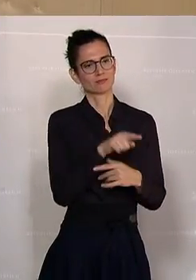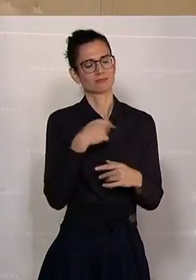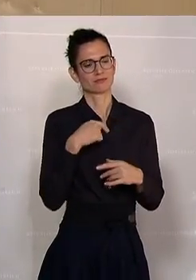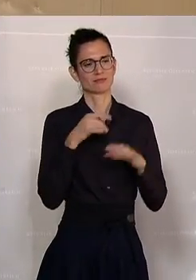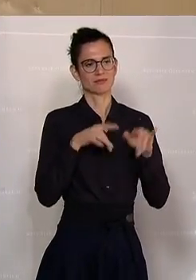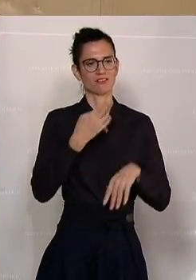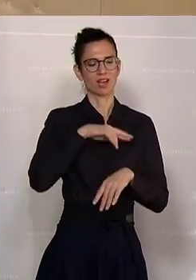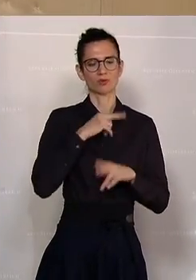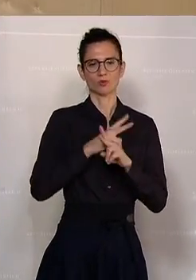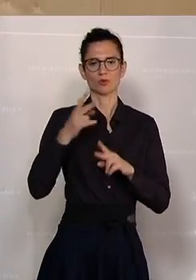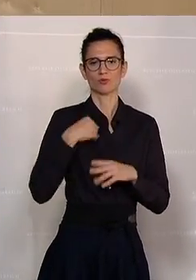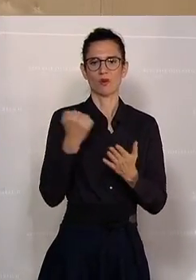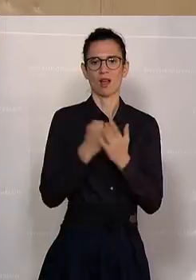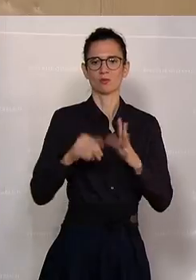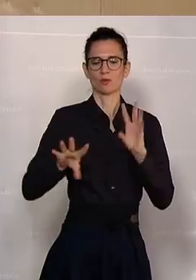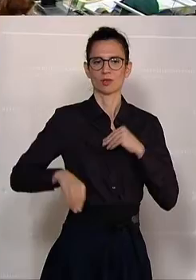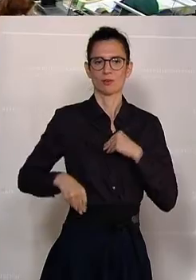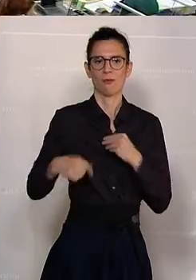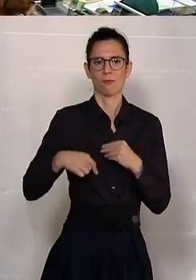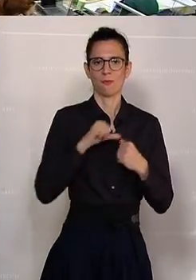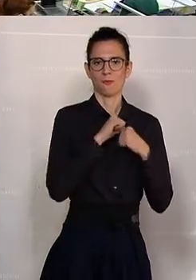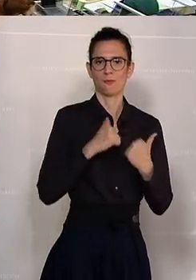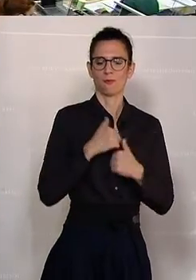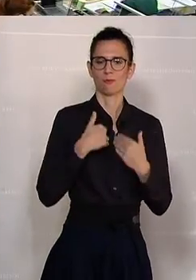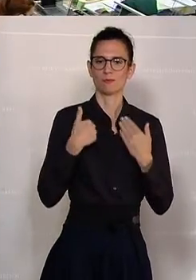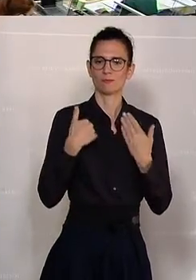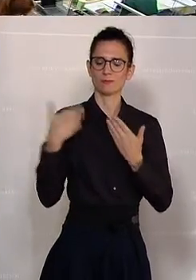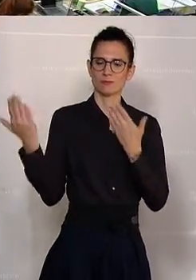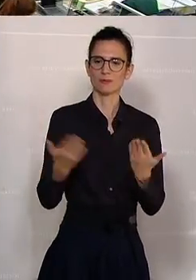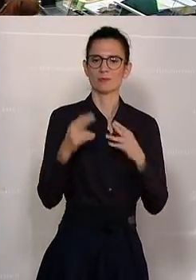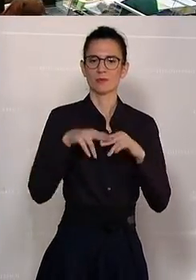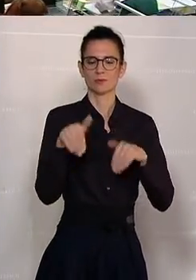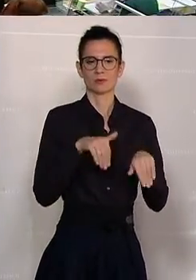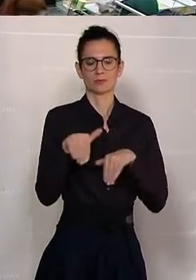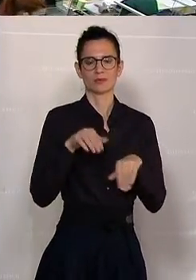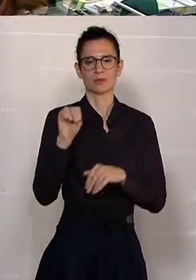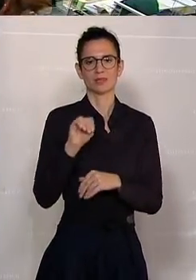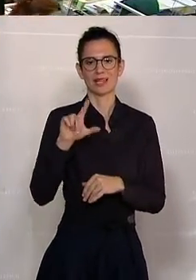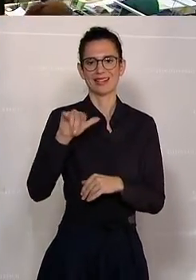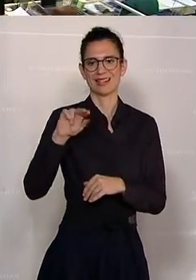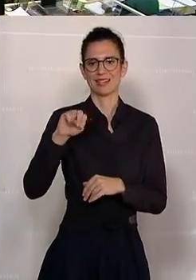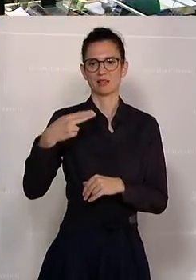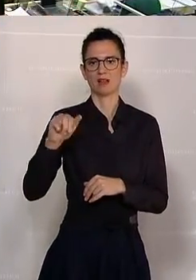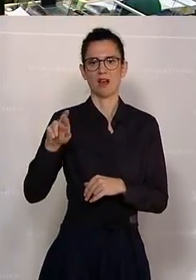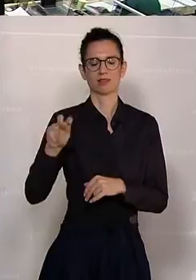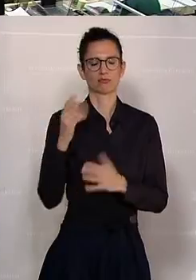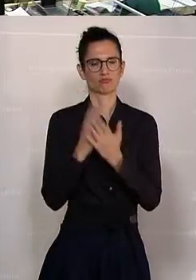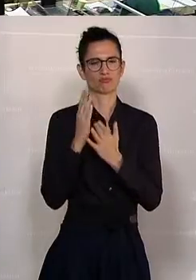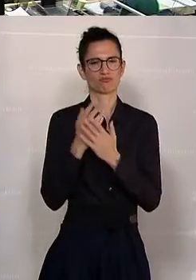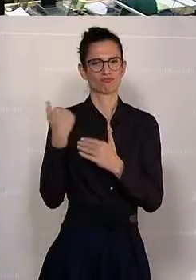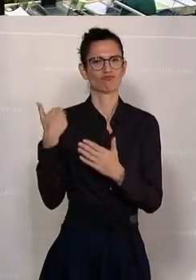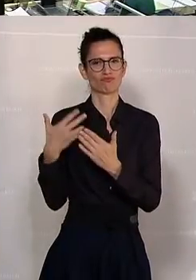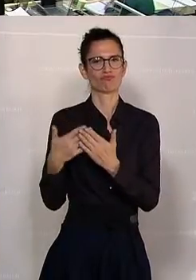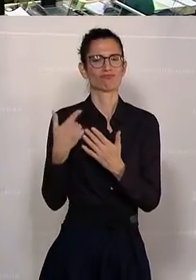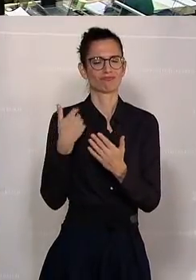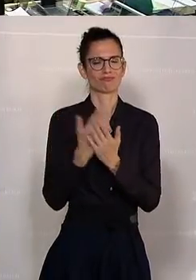verantwortungsvolle Amt annimmst und herzlich willkommen, Herr Bundesminister Michael Linhardt. Wir kennen uns schon seit einiger Zeit.